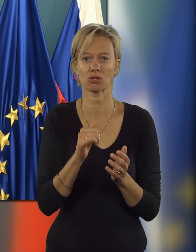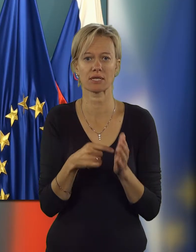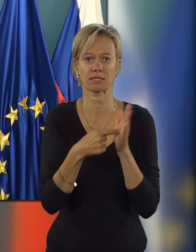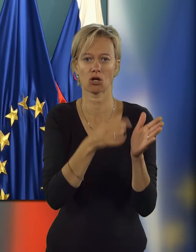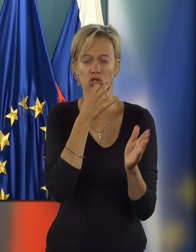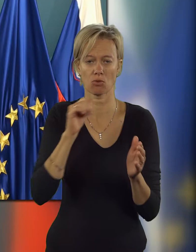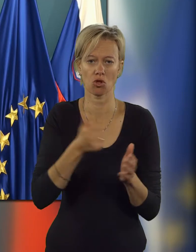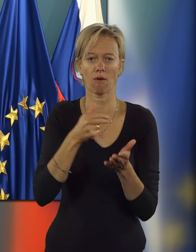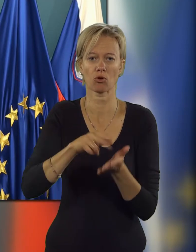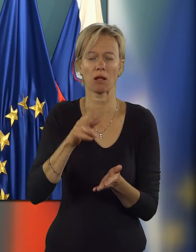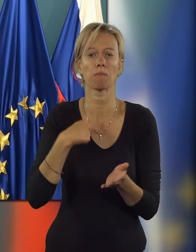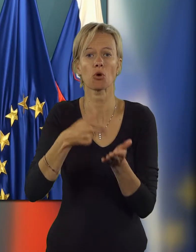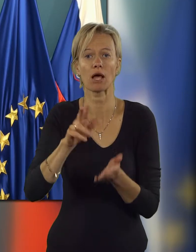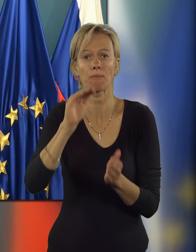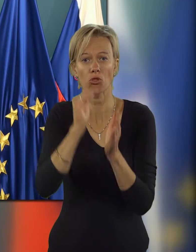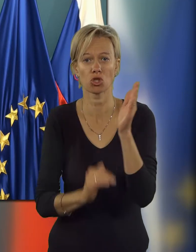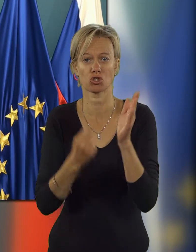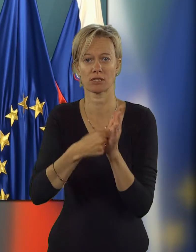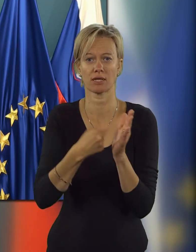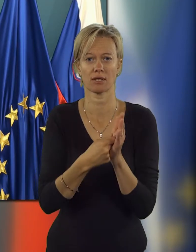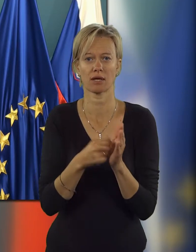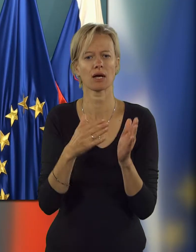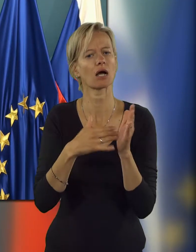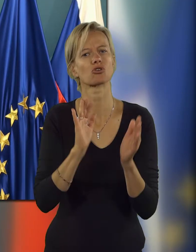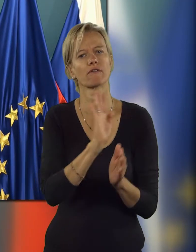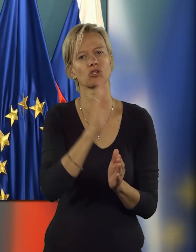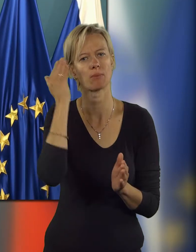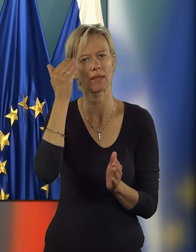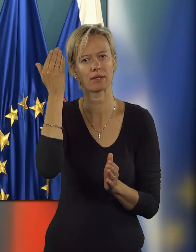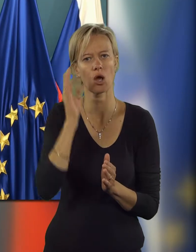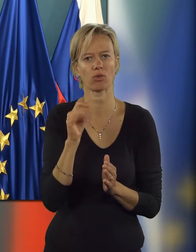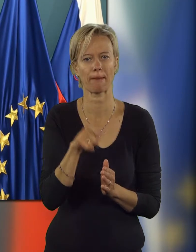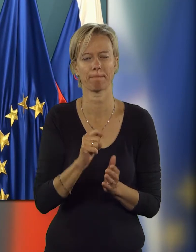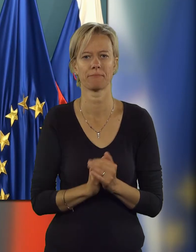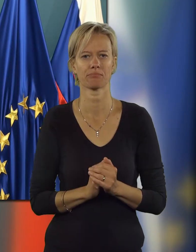ko smo znova prodali, smo prodali po nižji ceni. Kakšne je vaše mnenjev?